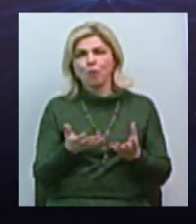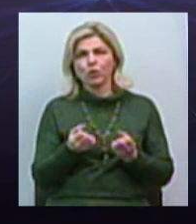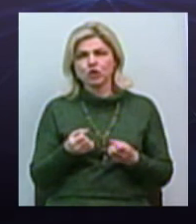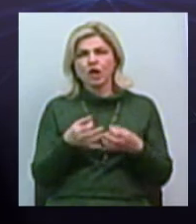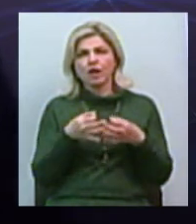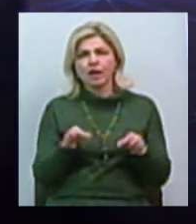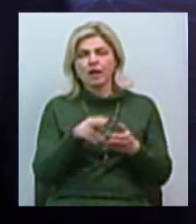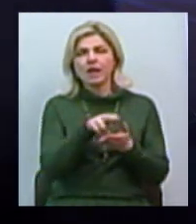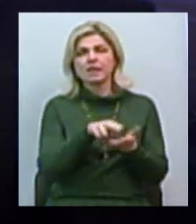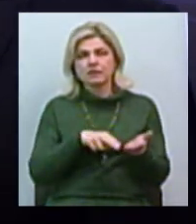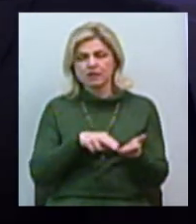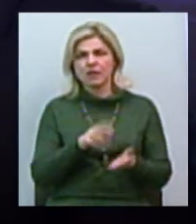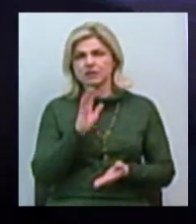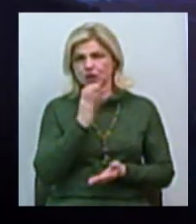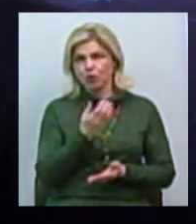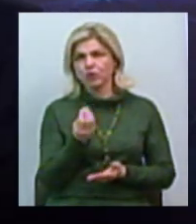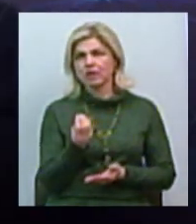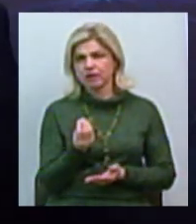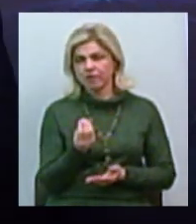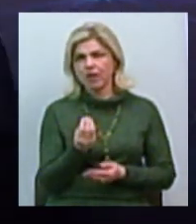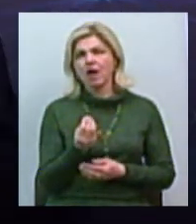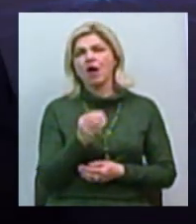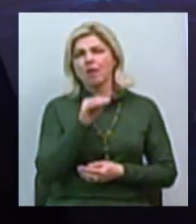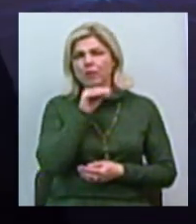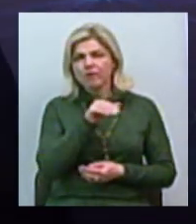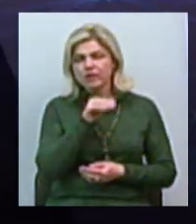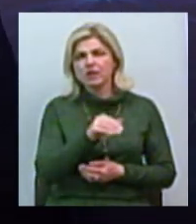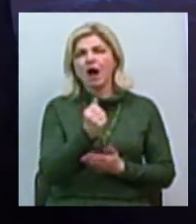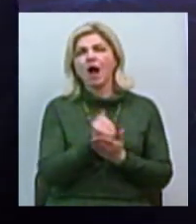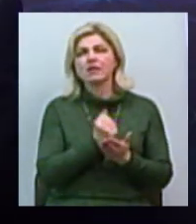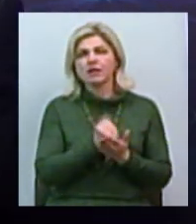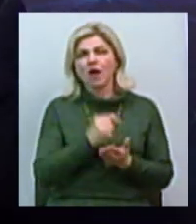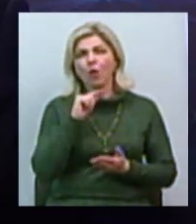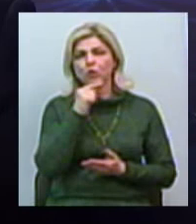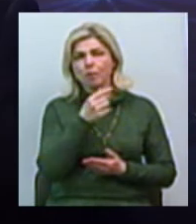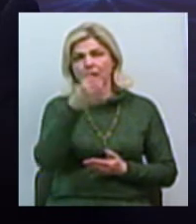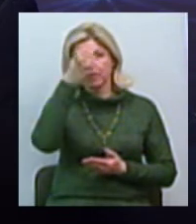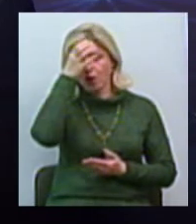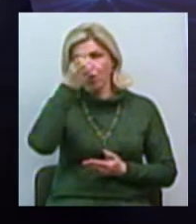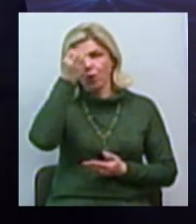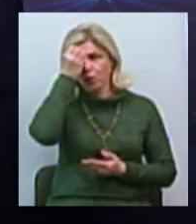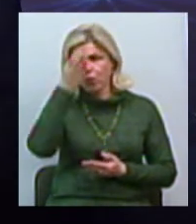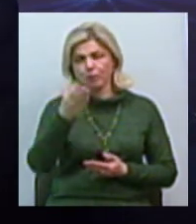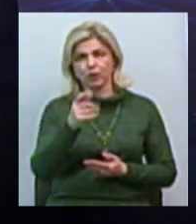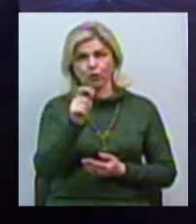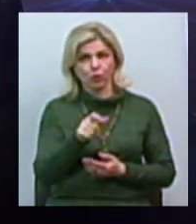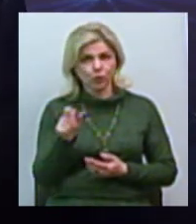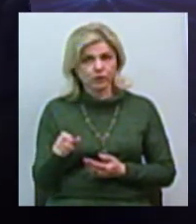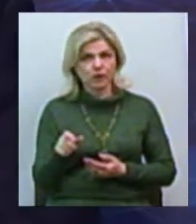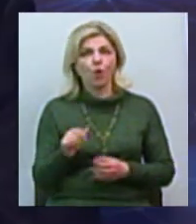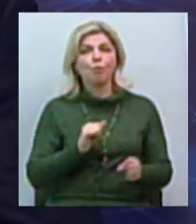серйознішими уставними фондами, доктора наук, кандидати економічних наук, умні і продвинуті люди і